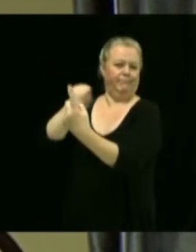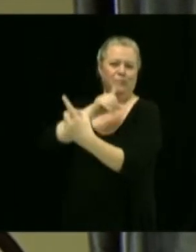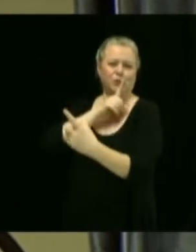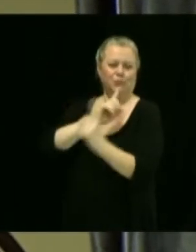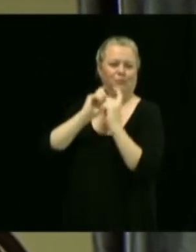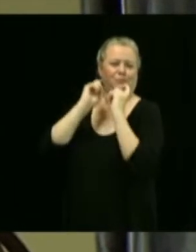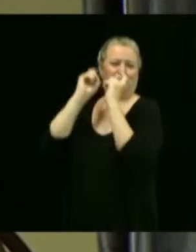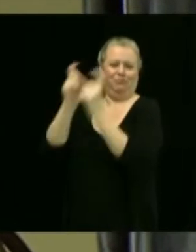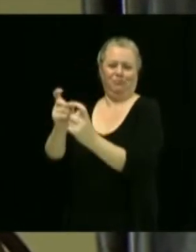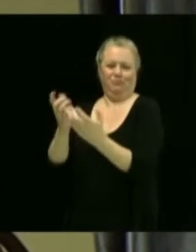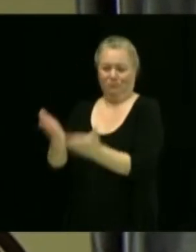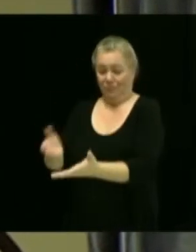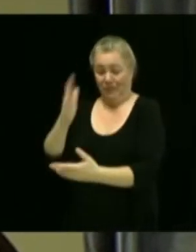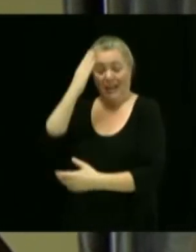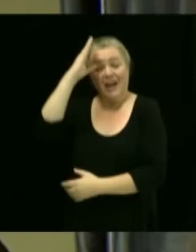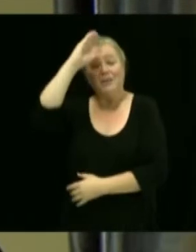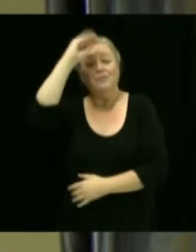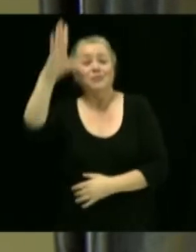Alors, M. Luneau.